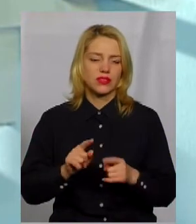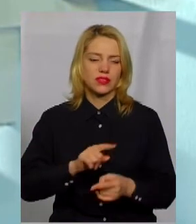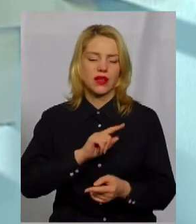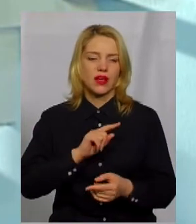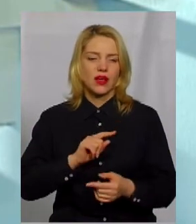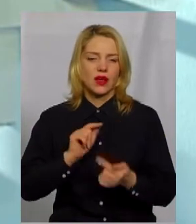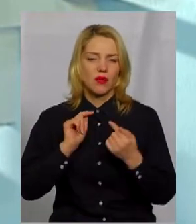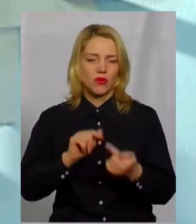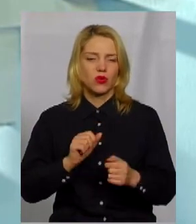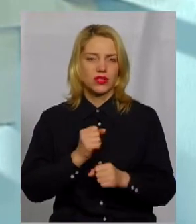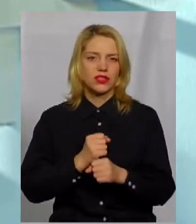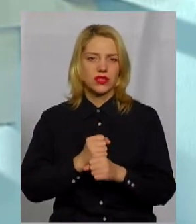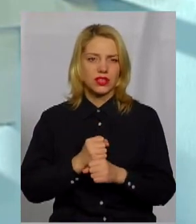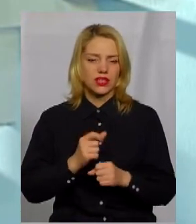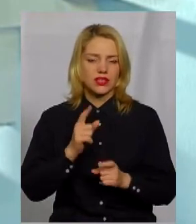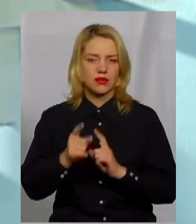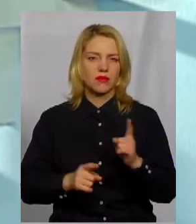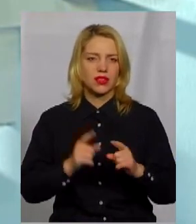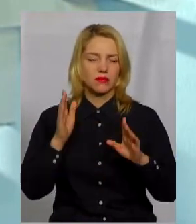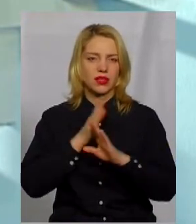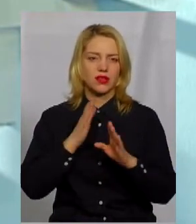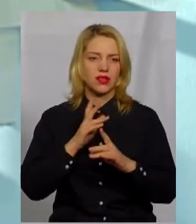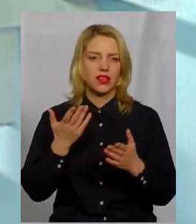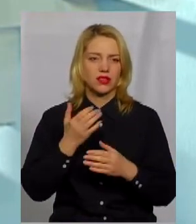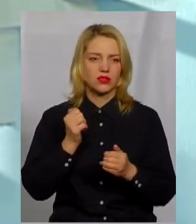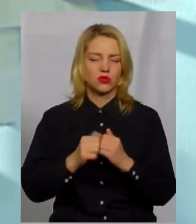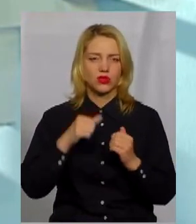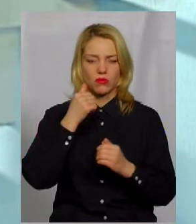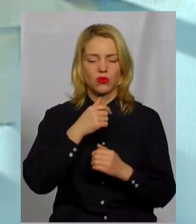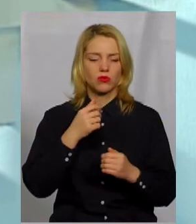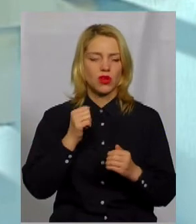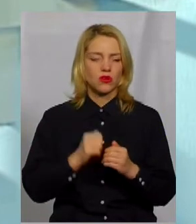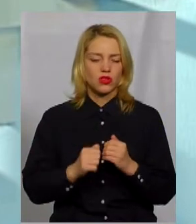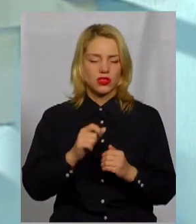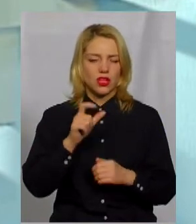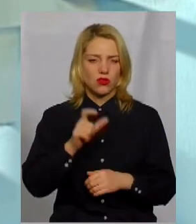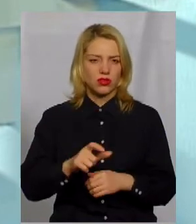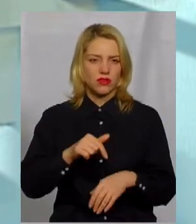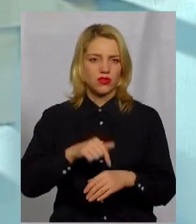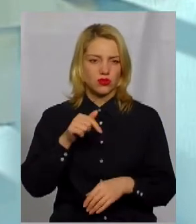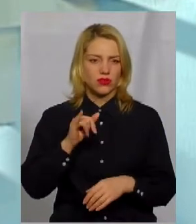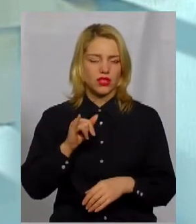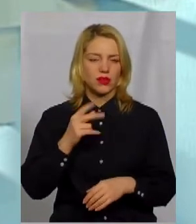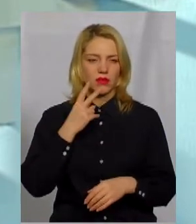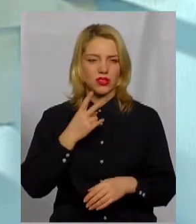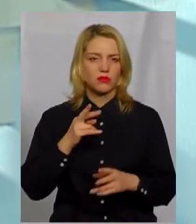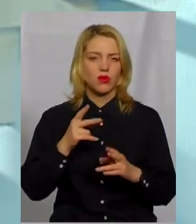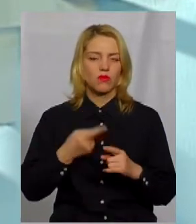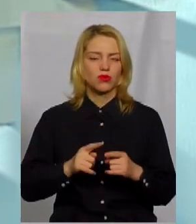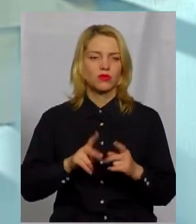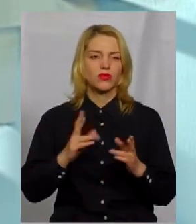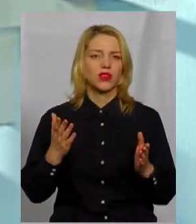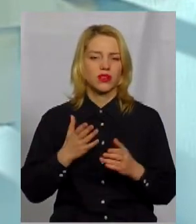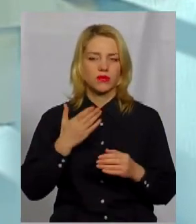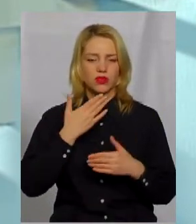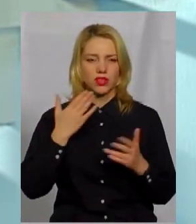змінам клімату, які з кожним роком, я думаю, кожен вже навіть житель Хмельниччини відчуває. І ми бачимо навіть по тому, який зараз